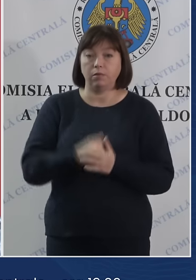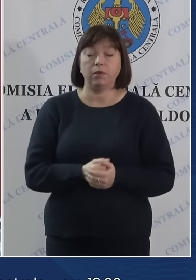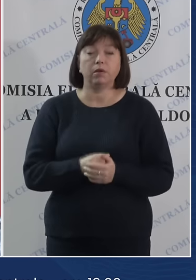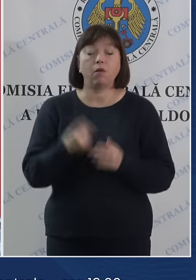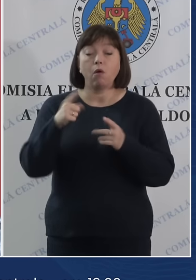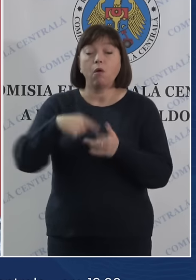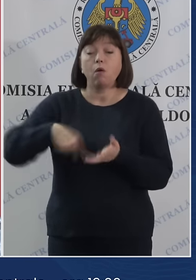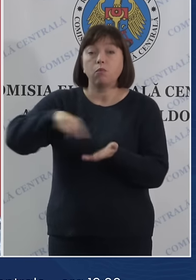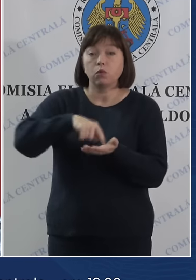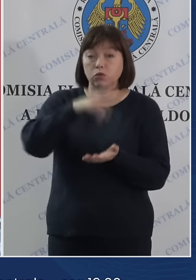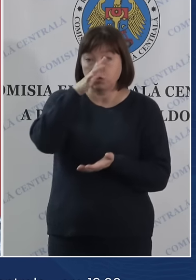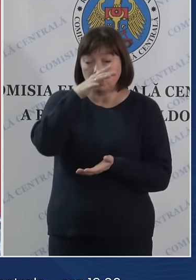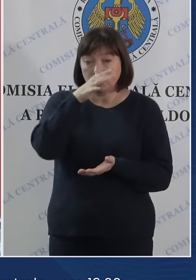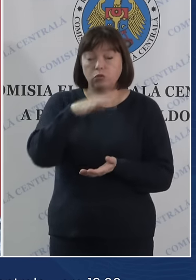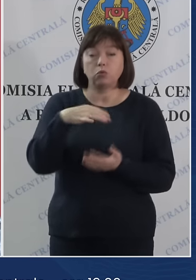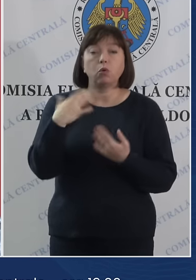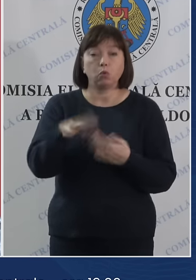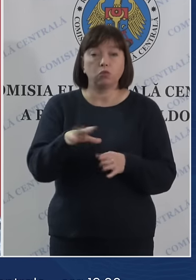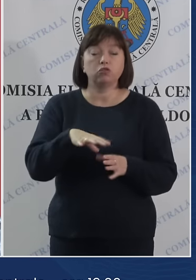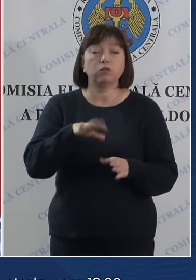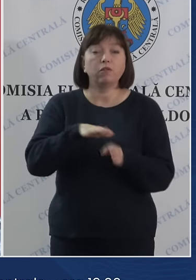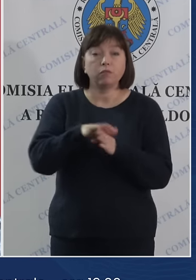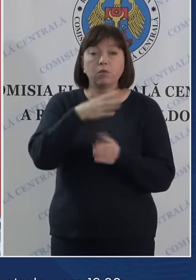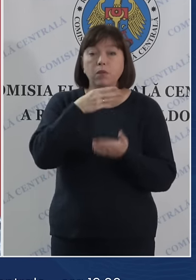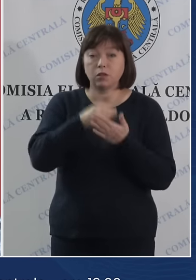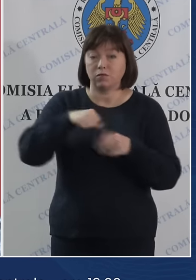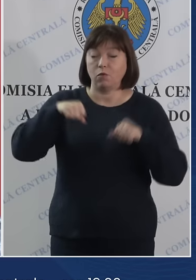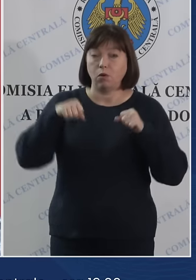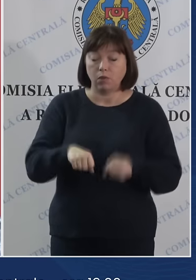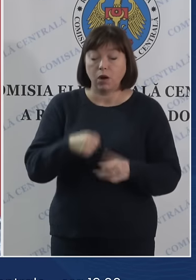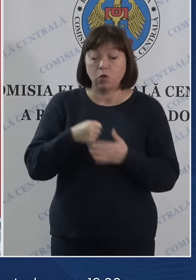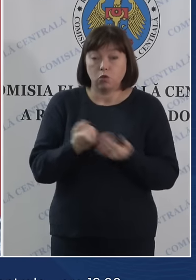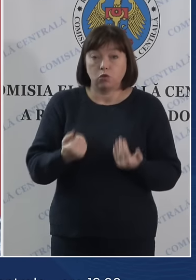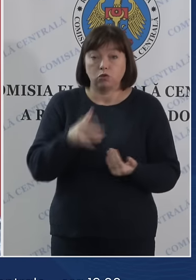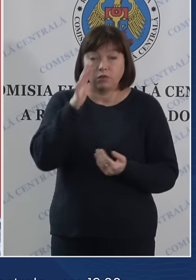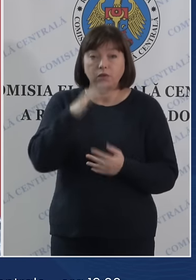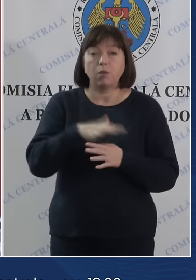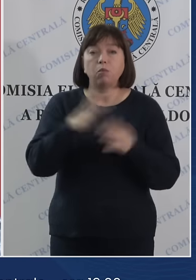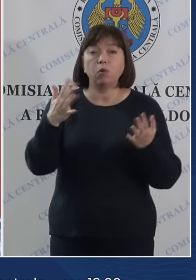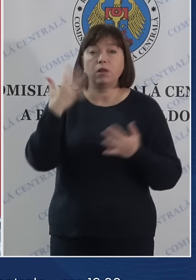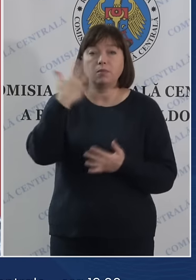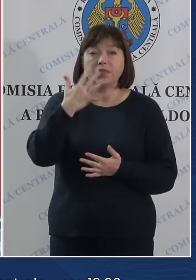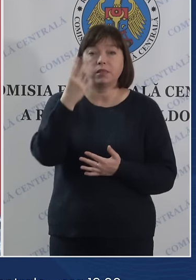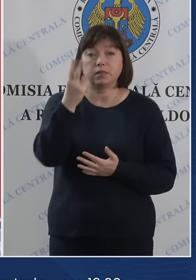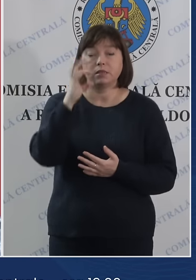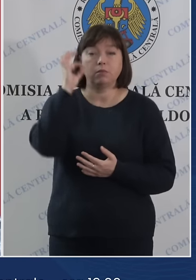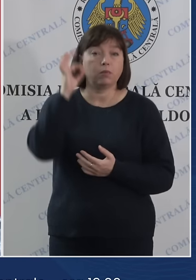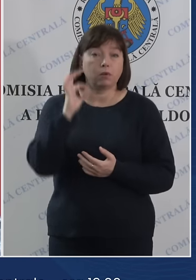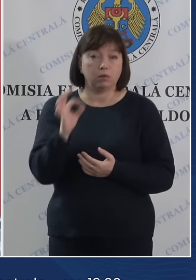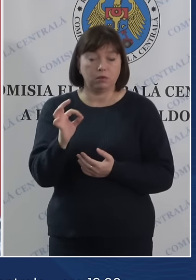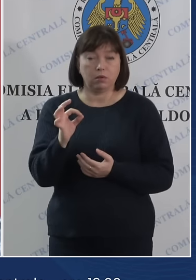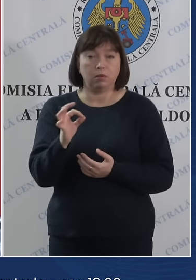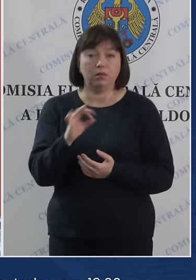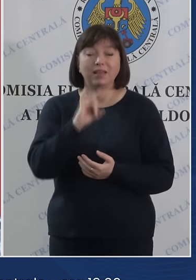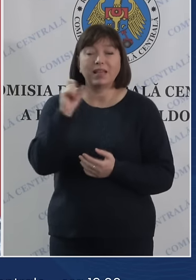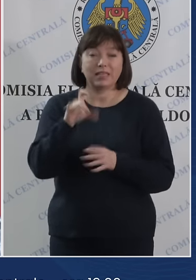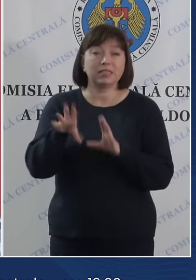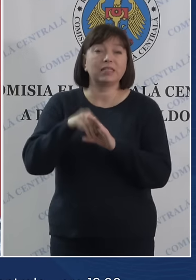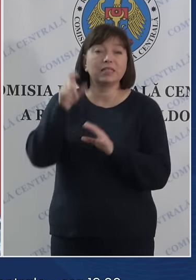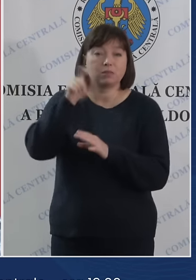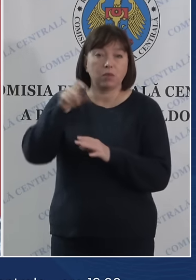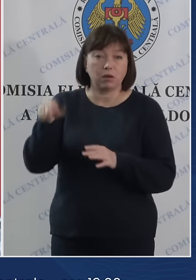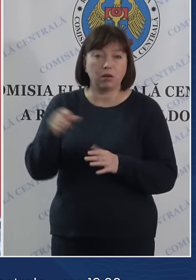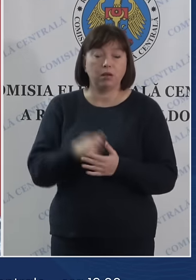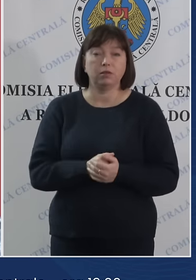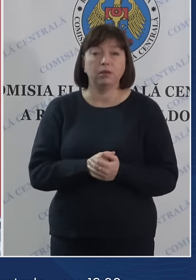În municipiul Chișinău și-au exercitat dreptul la vot, până la această oră peste 53% dintre alegători,